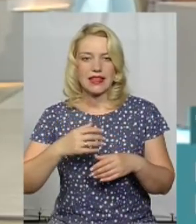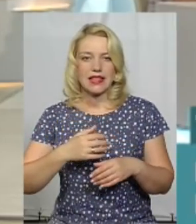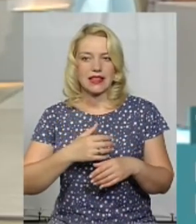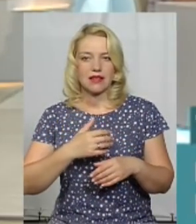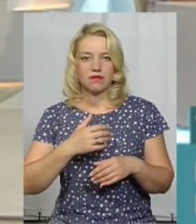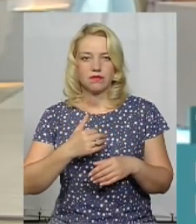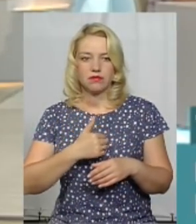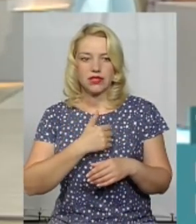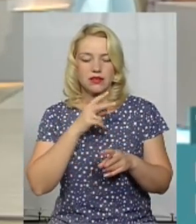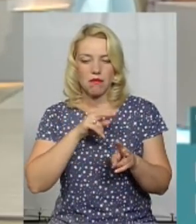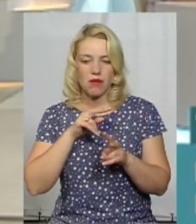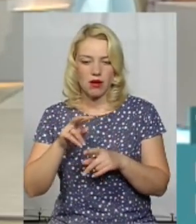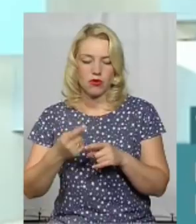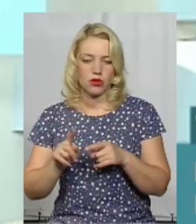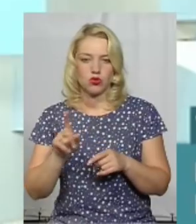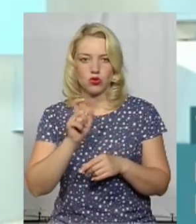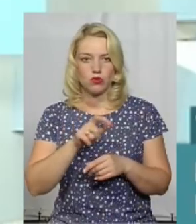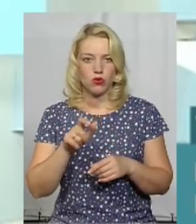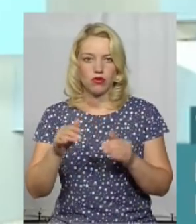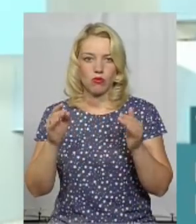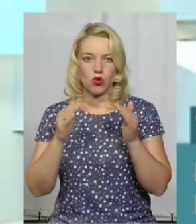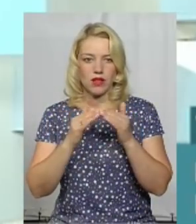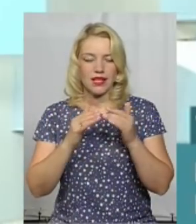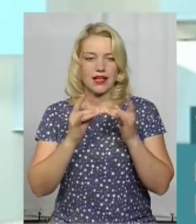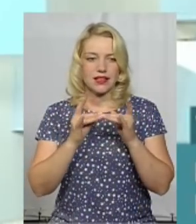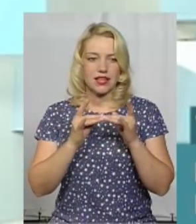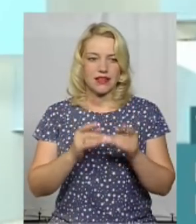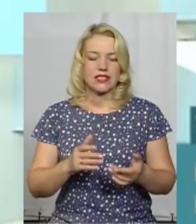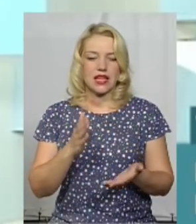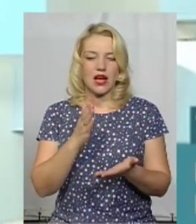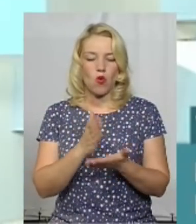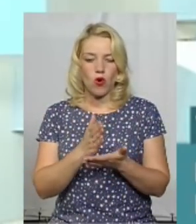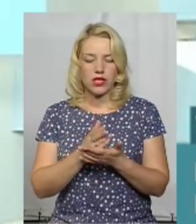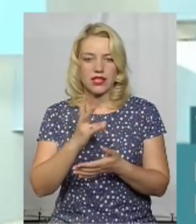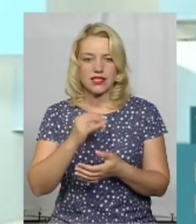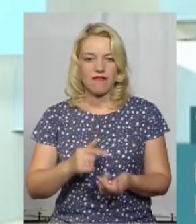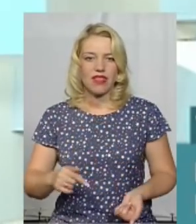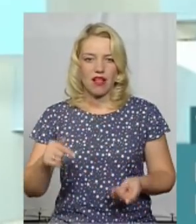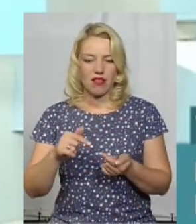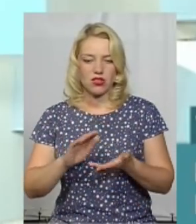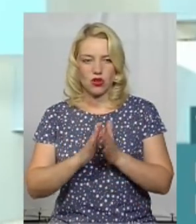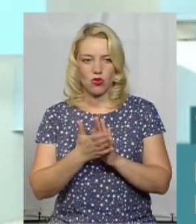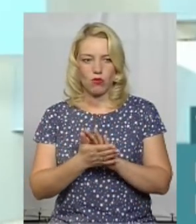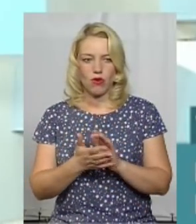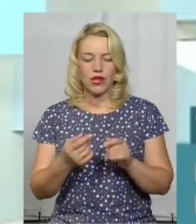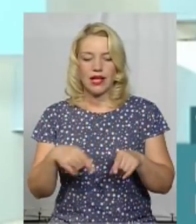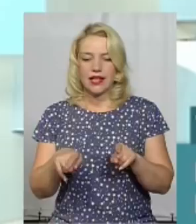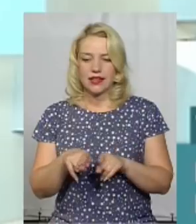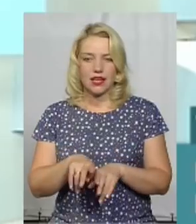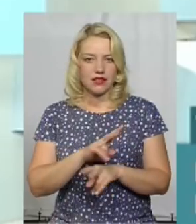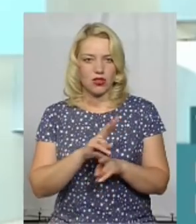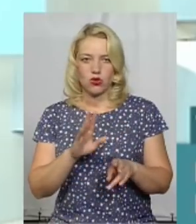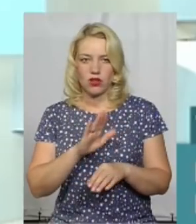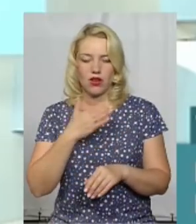щоби люди в будинках-інтернатах знаходилися в належних умовах, мені здається, так не робить цього ніхто. Тому що,